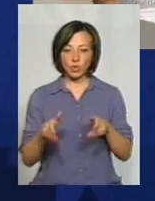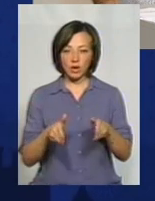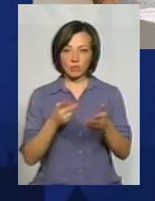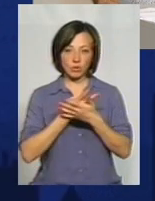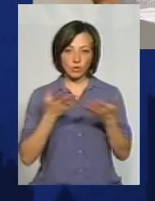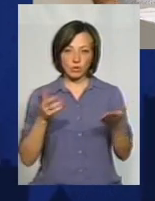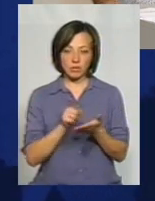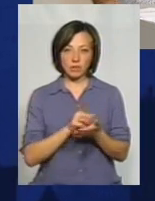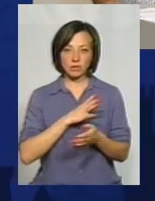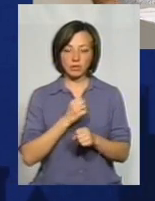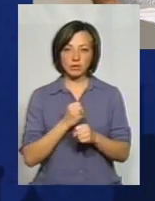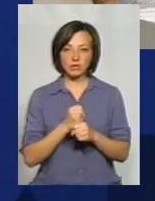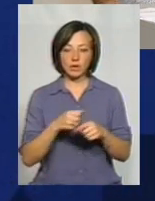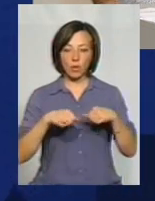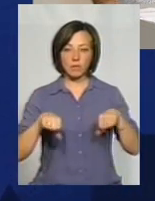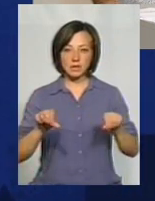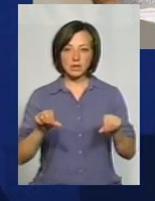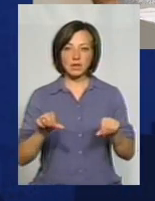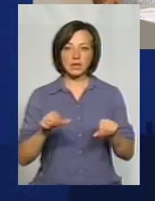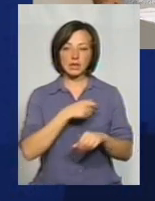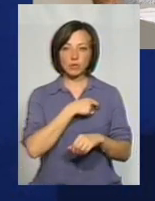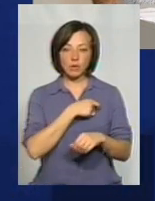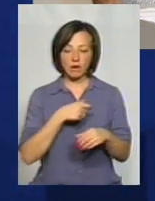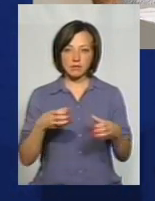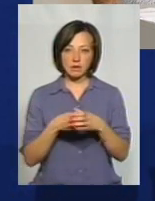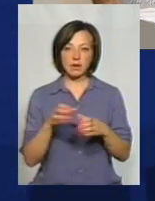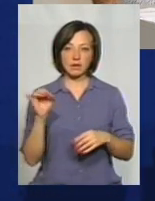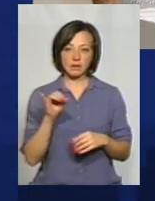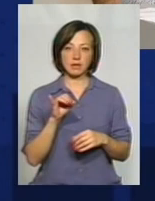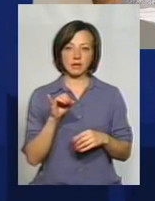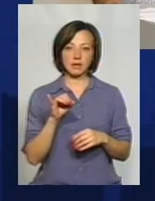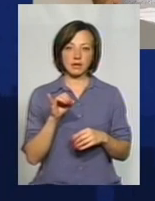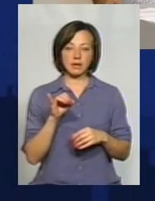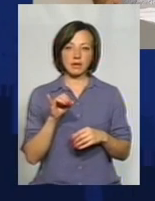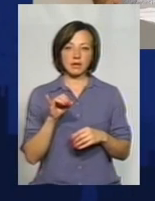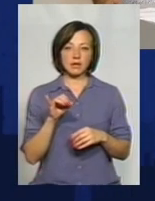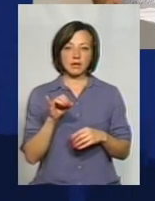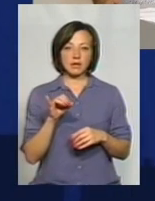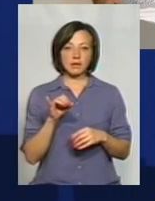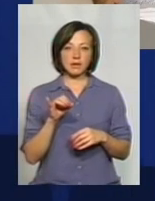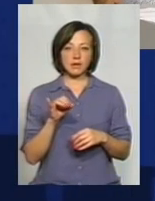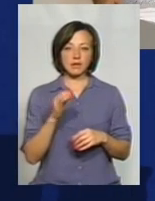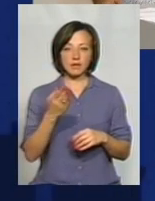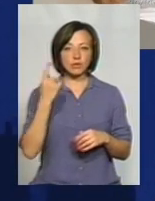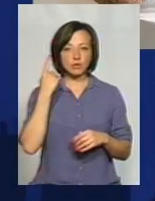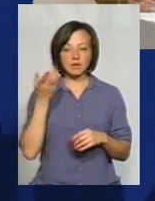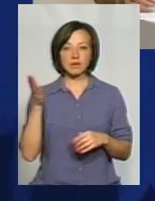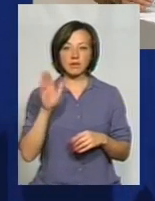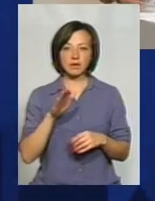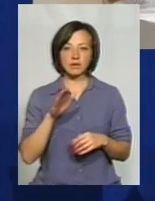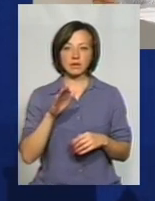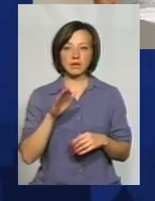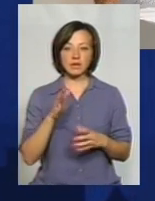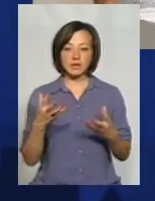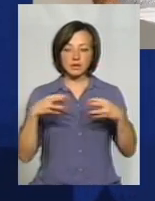прозорим, має працювати комісія, депутатська, і різні думки ви чули, що давайте ми закумулюємо